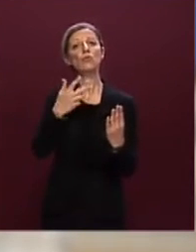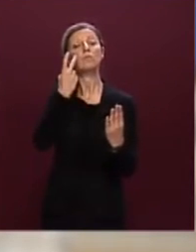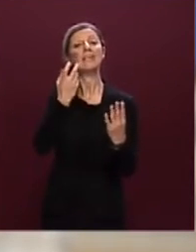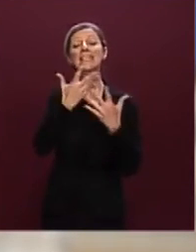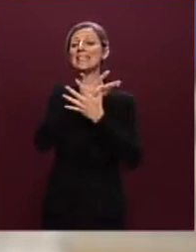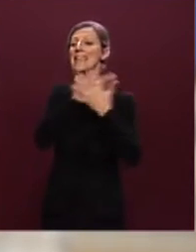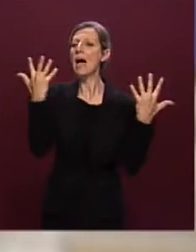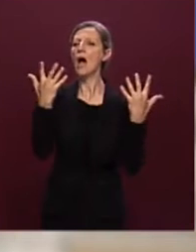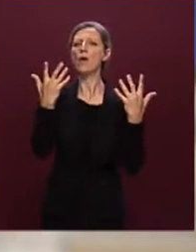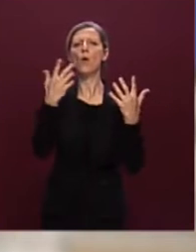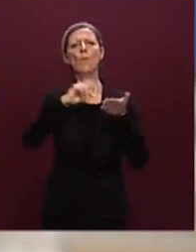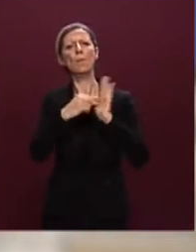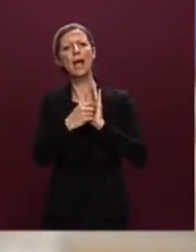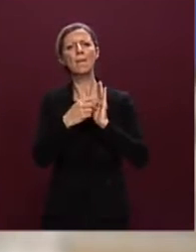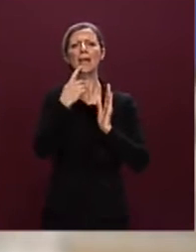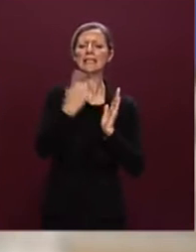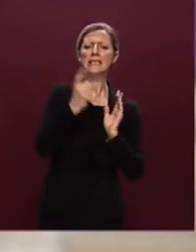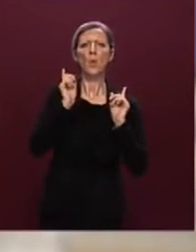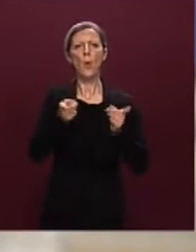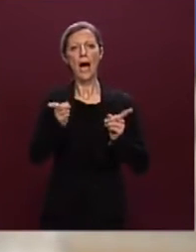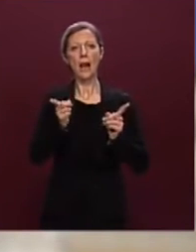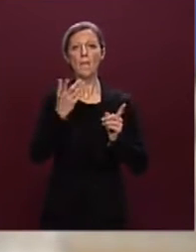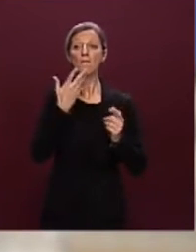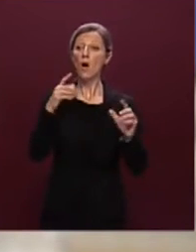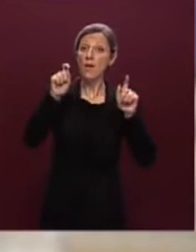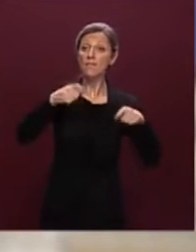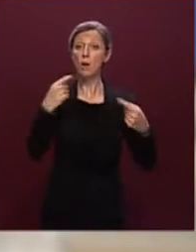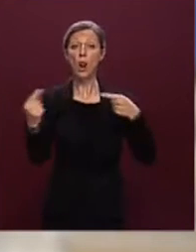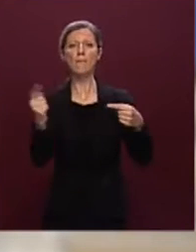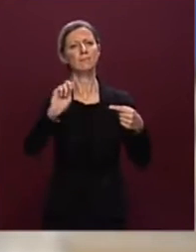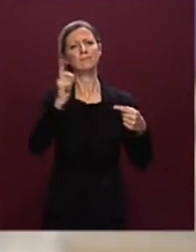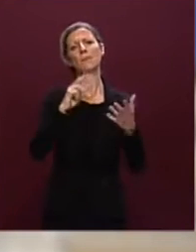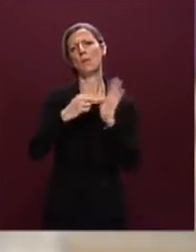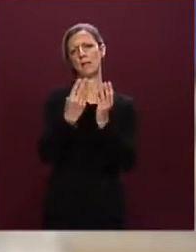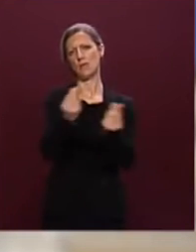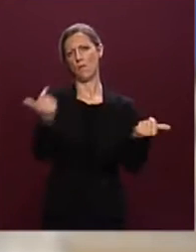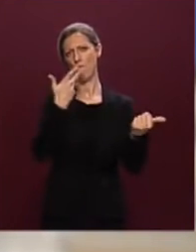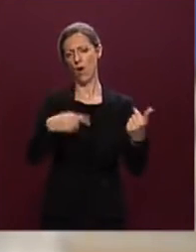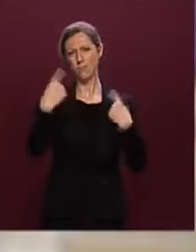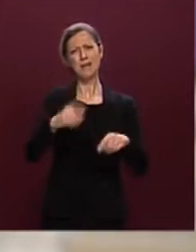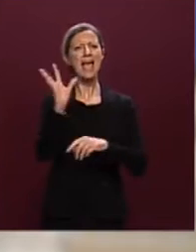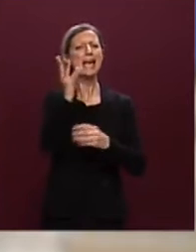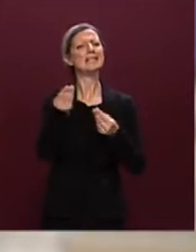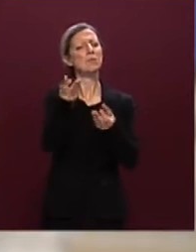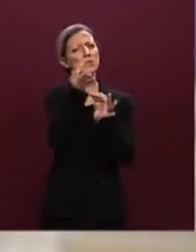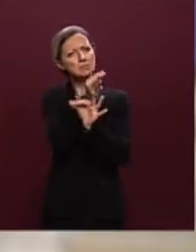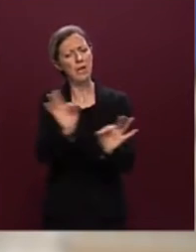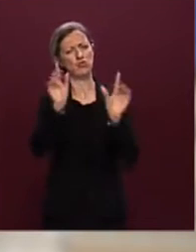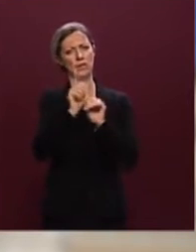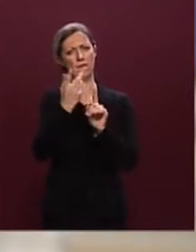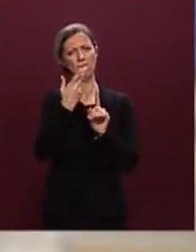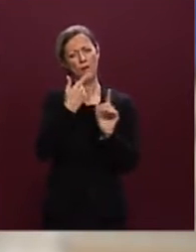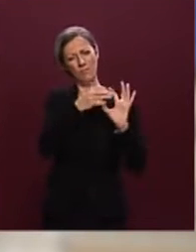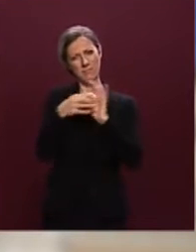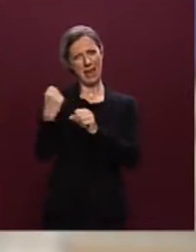sono le criticità, con l'intento non di aprire polemiche, ma di risolvere i problemi. Farò alcuni esempi in modo specifico collegato al